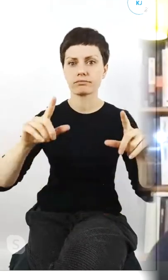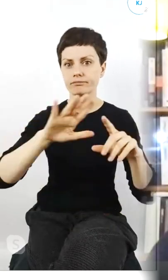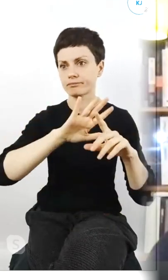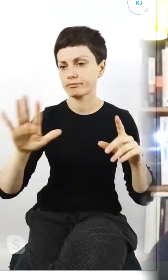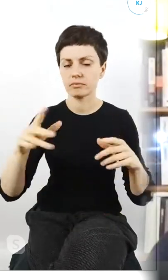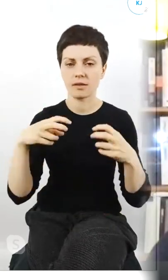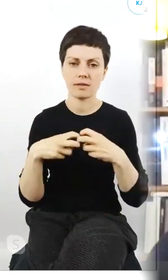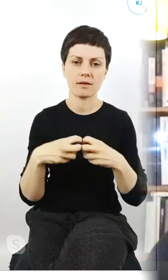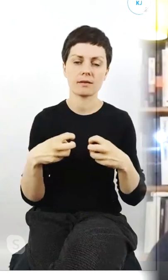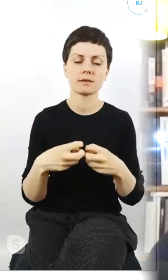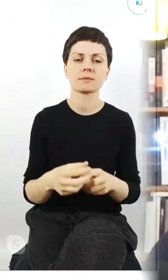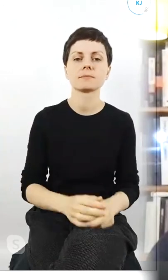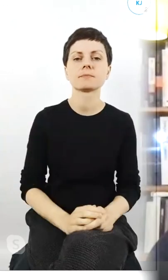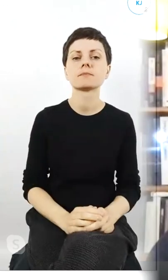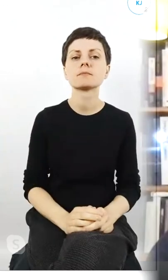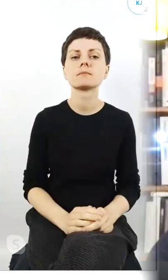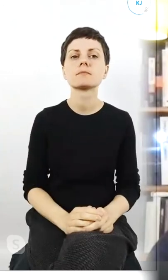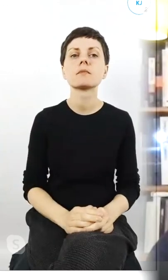tak Alicjo